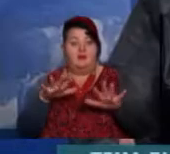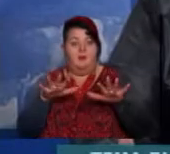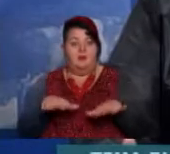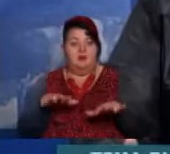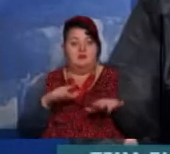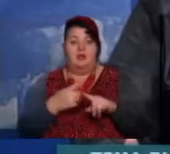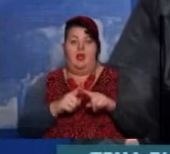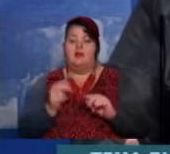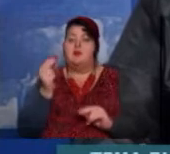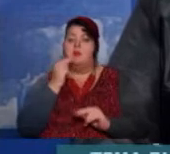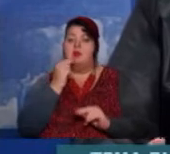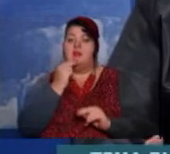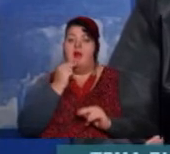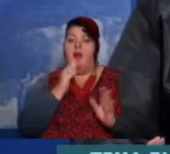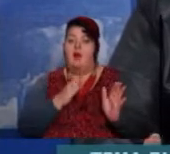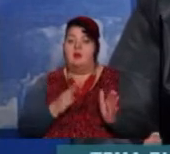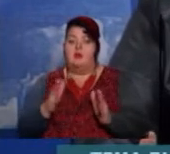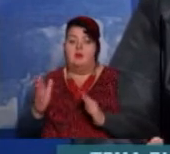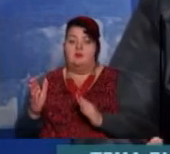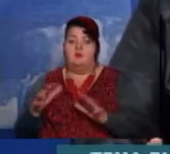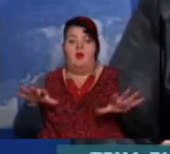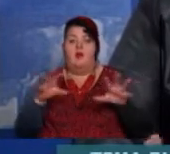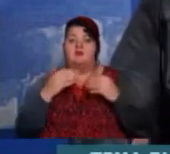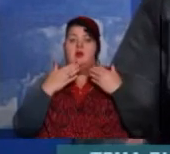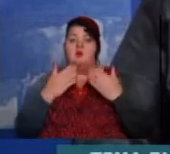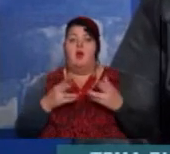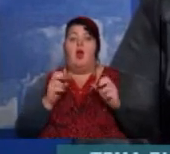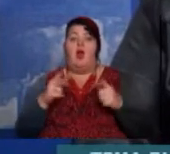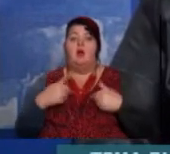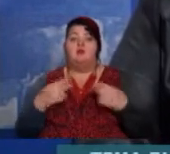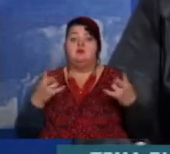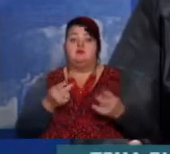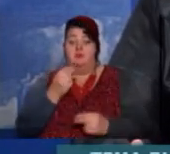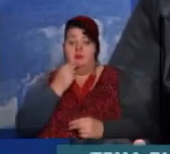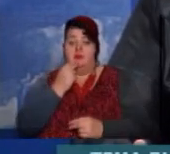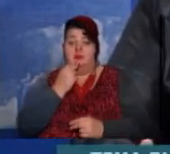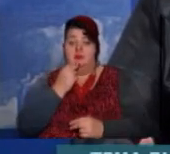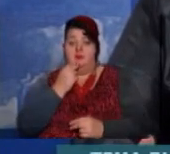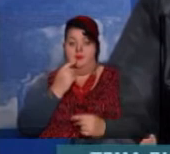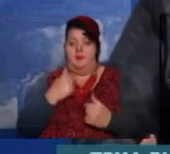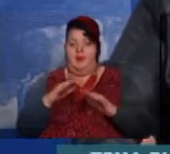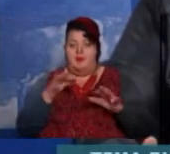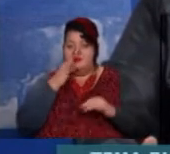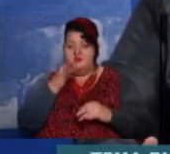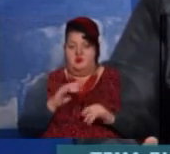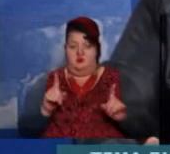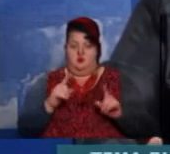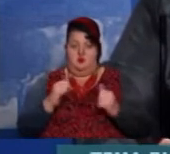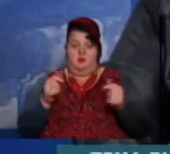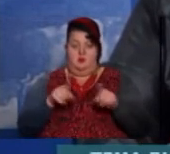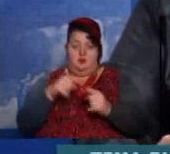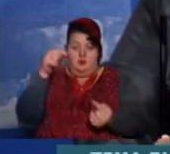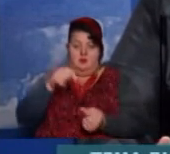це питання. Ну, все спрашивають, от як нам питатися? Ну, я не скажу, що при данному